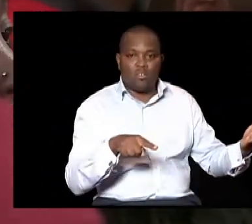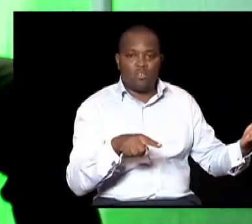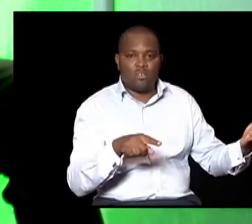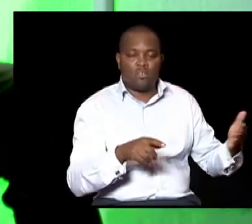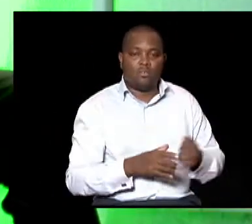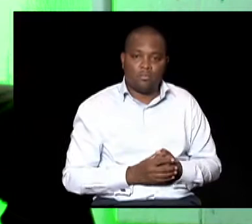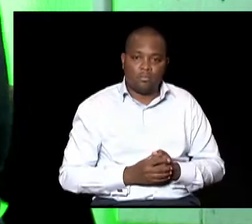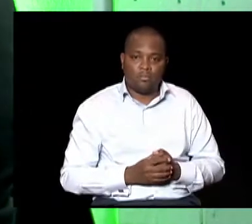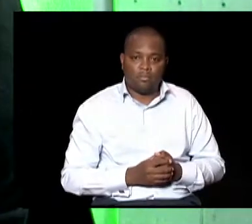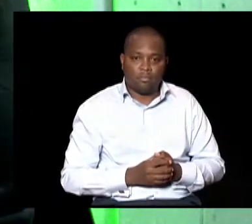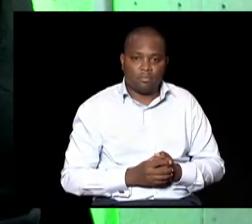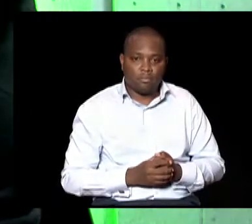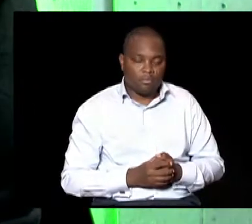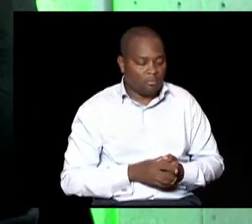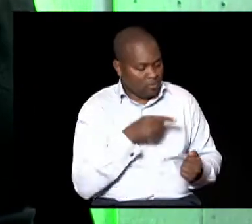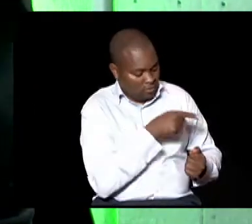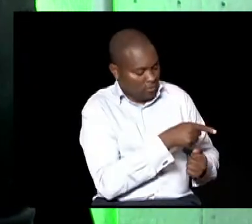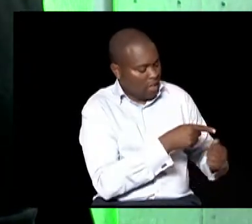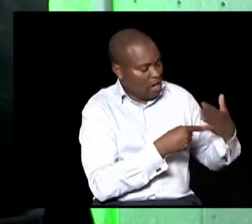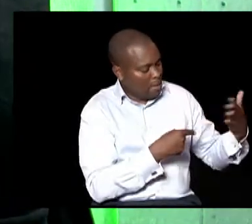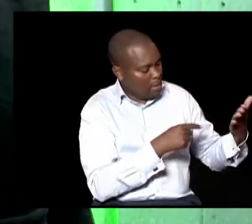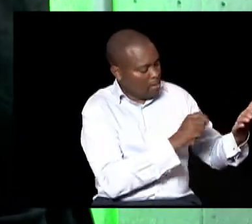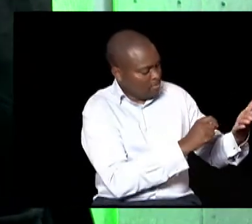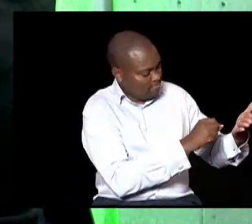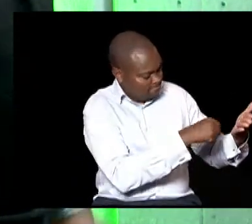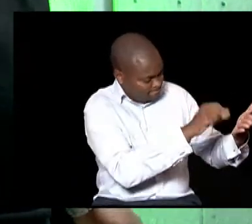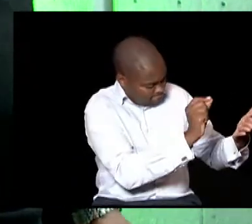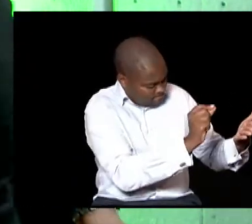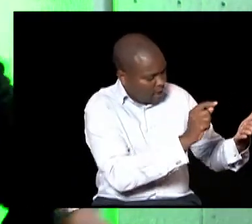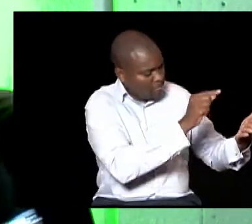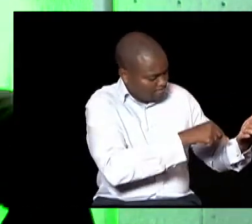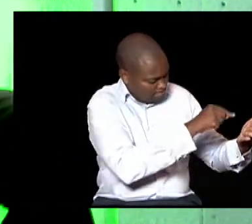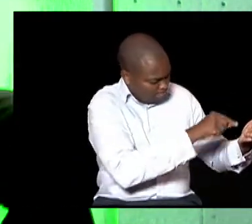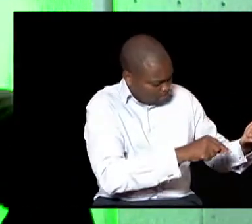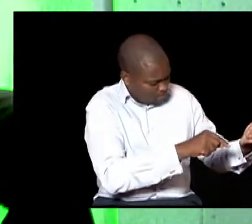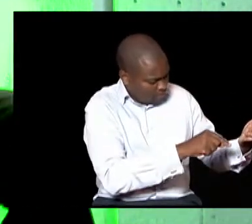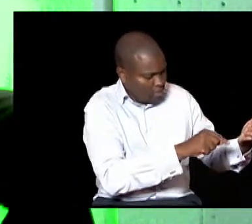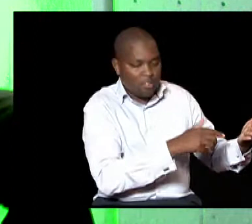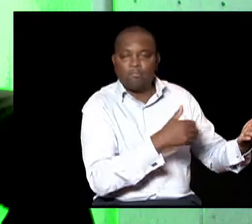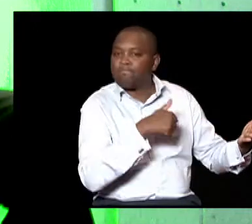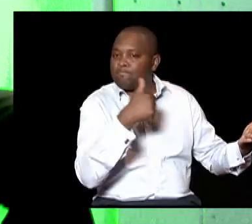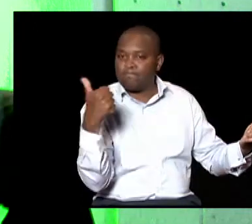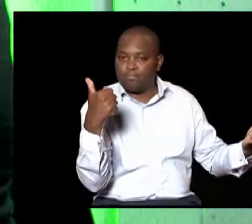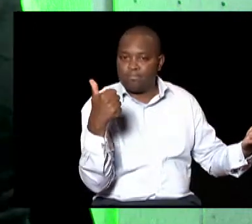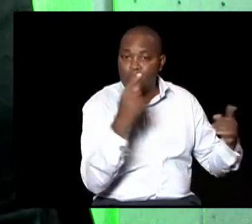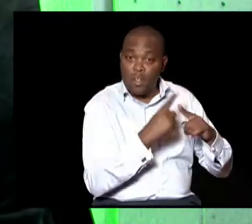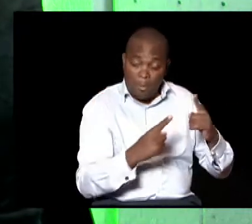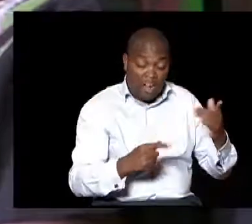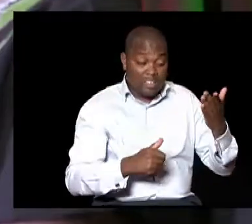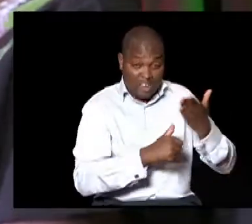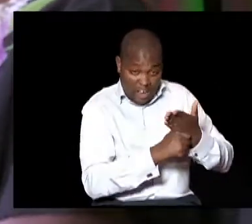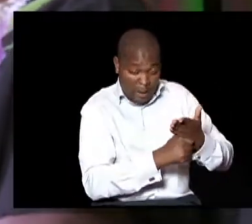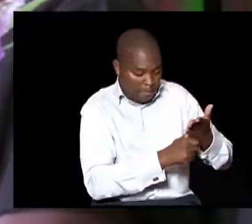Kwa pale kandituwa kwa mba unangini Unaika tuyo tiki Tosha, either tiki ama X ama whatever Lakini kwa hile mba unataka